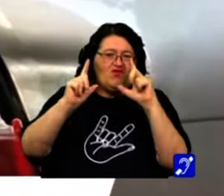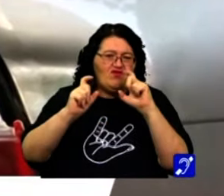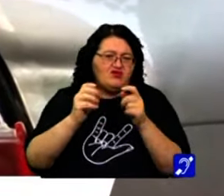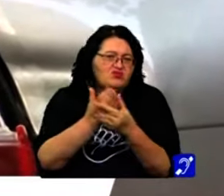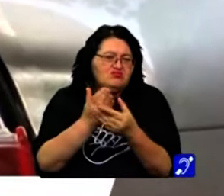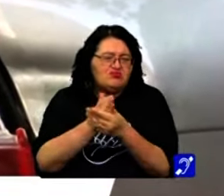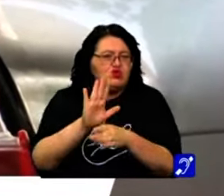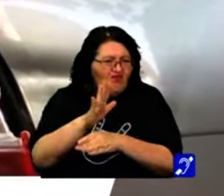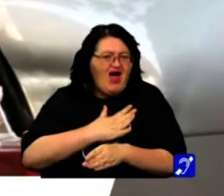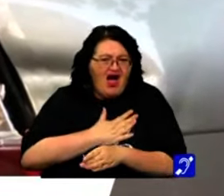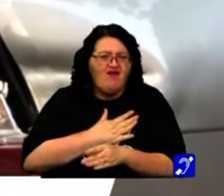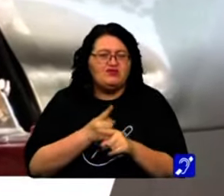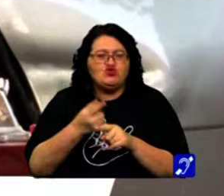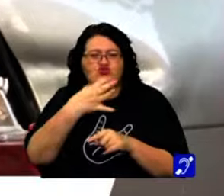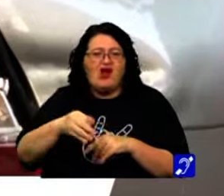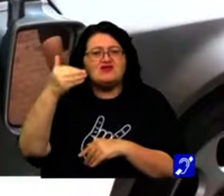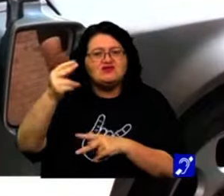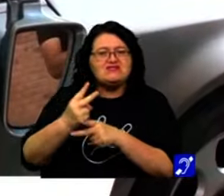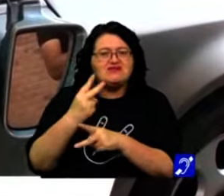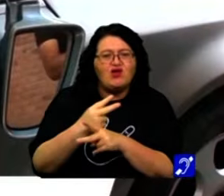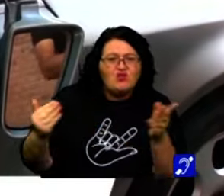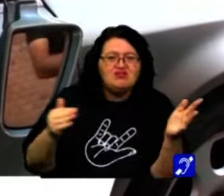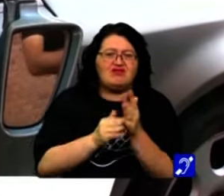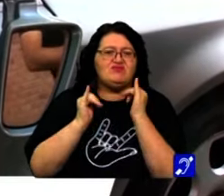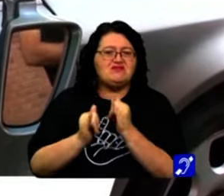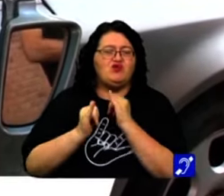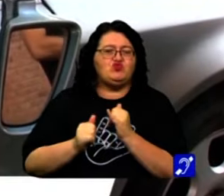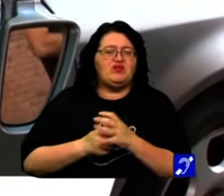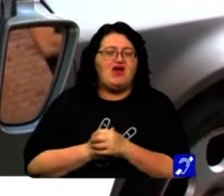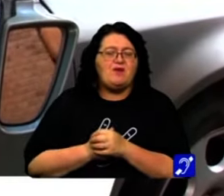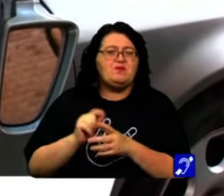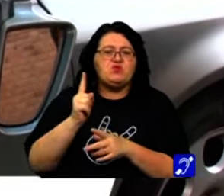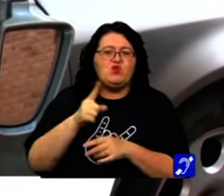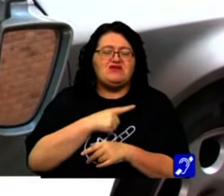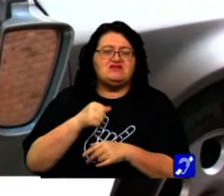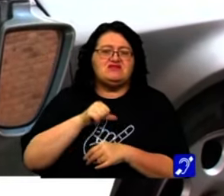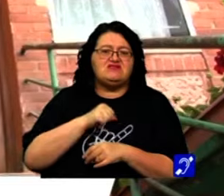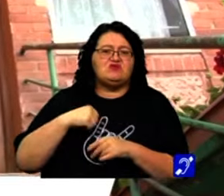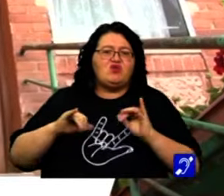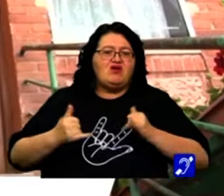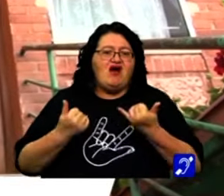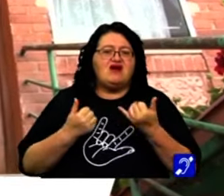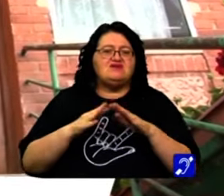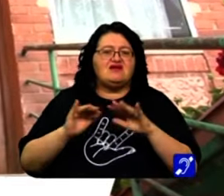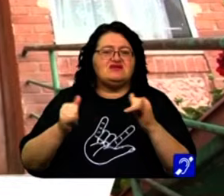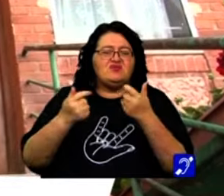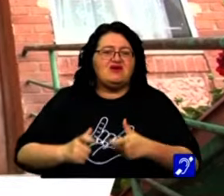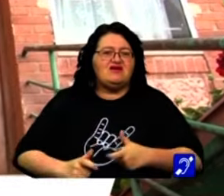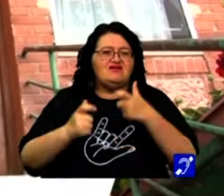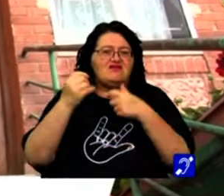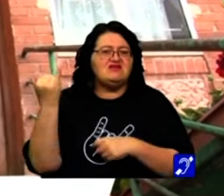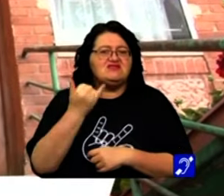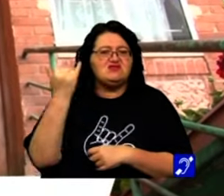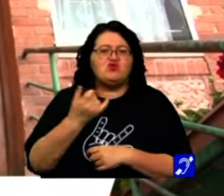atunci cumva și celelalte instituții ale statului vor trebui să intervină. Nu este singurul caz de acest gen care se întâmplă în clădirile